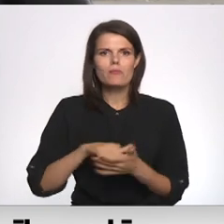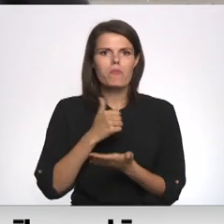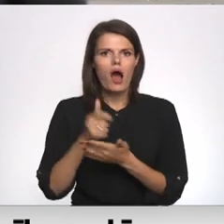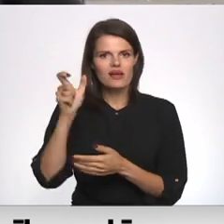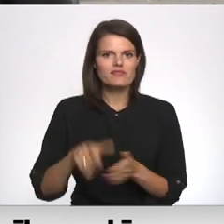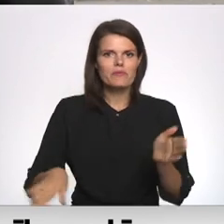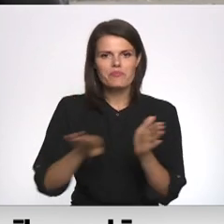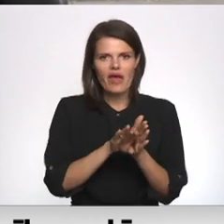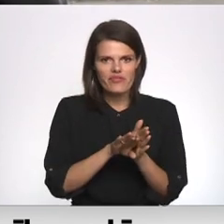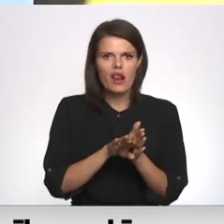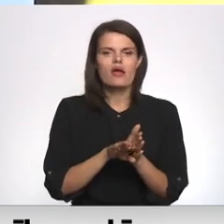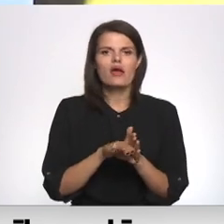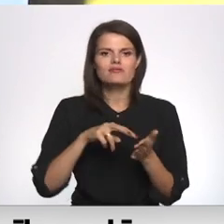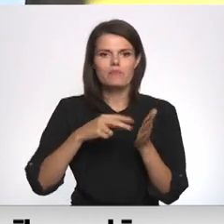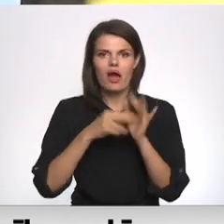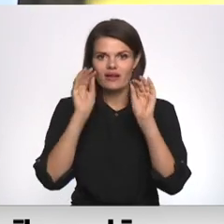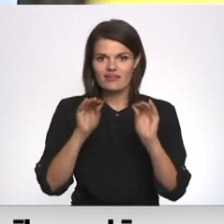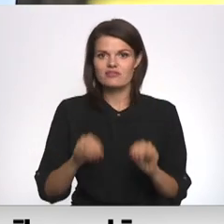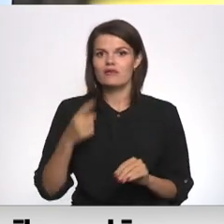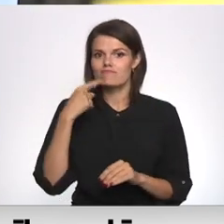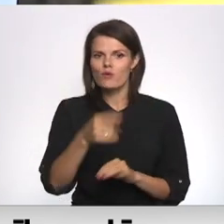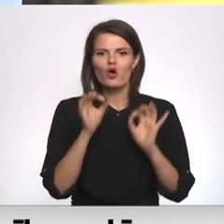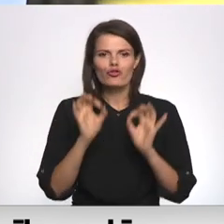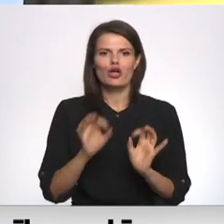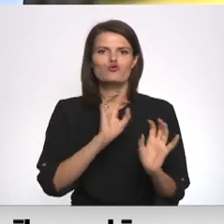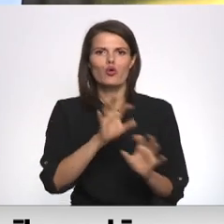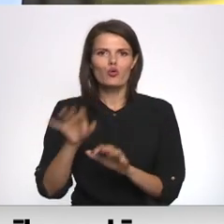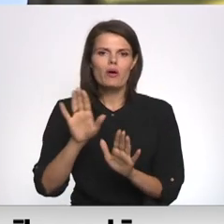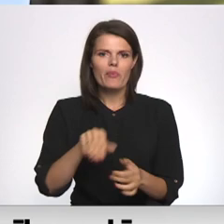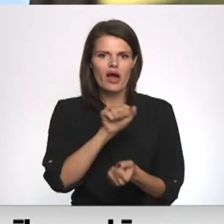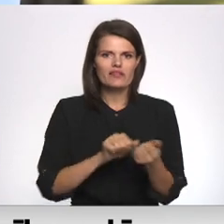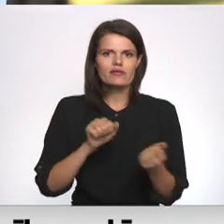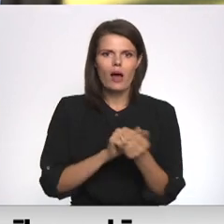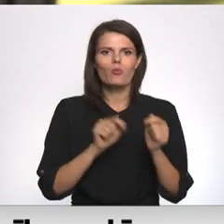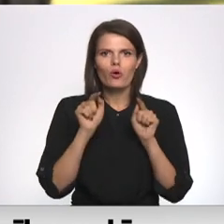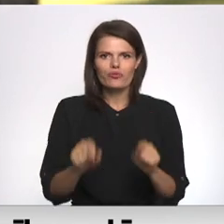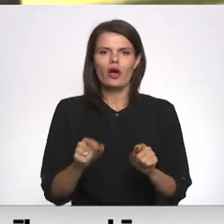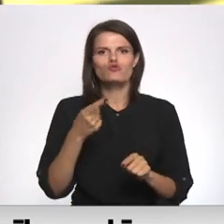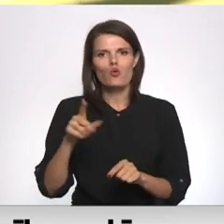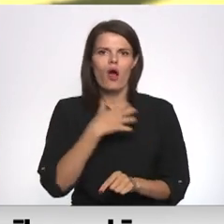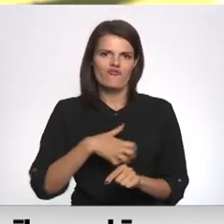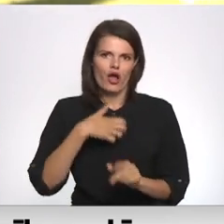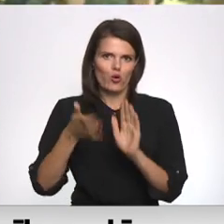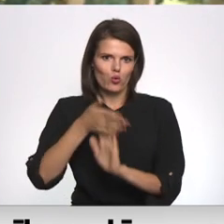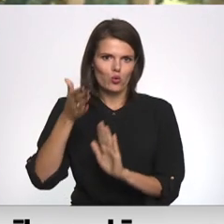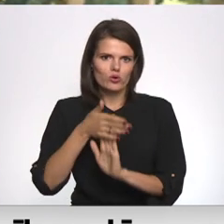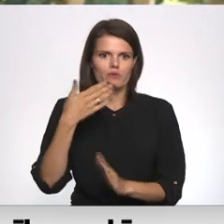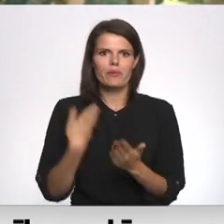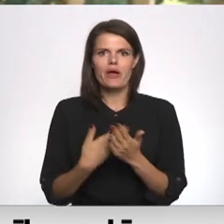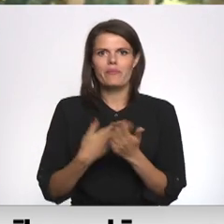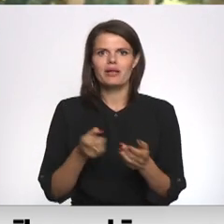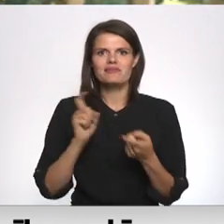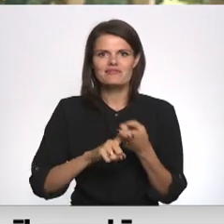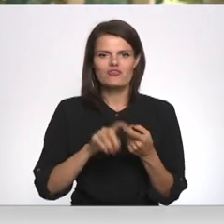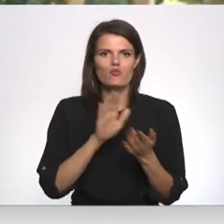piedalījās plānu izstrādē, Retēvē skaidro, tieši rūpes par dabu parka teritorijā ir tas, kas jāuzlabo. Piemēram, attiecībā